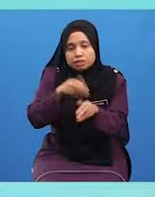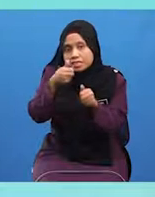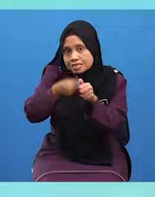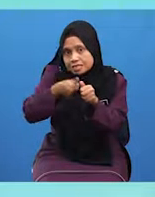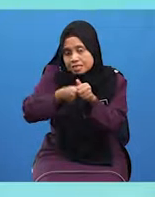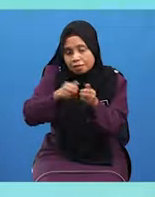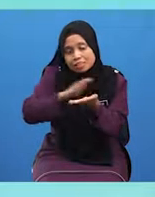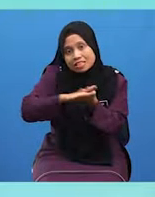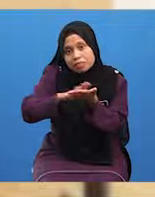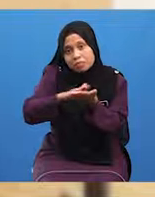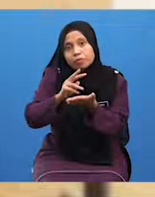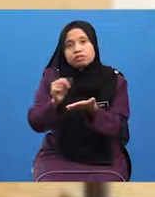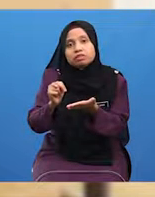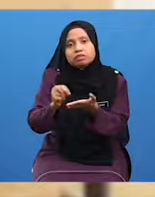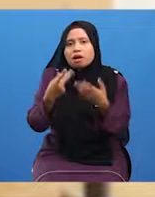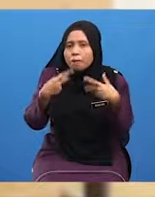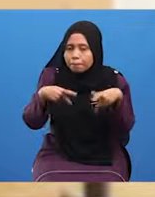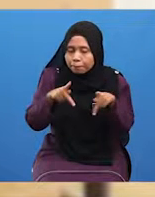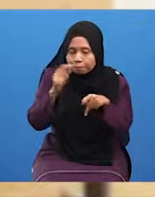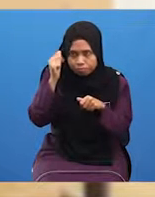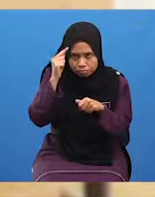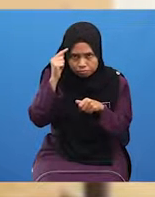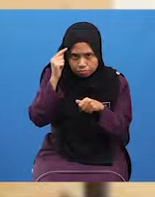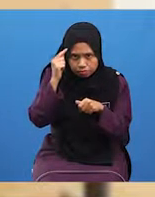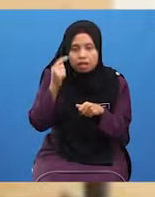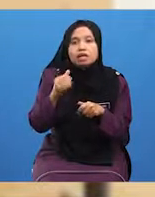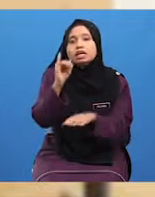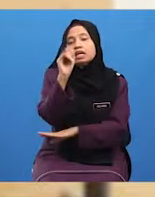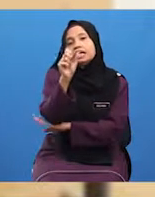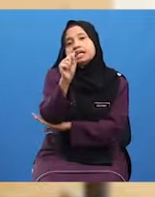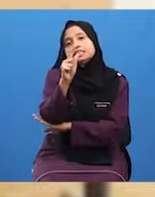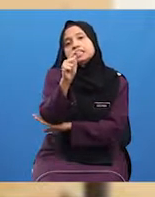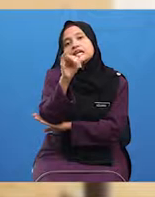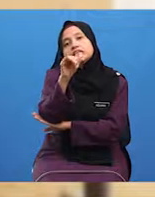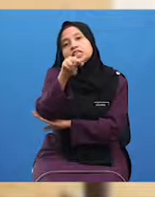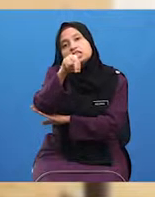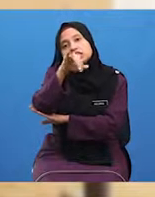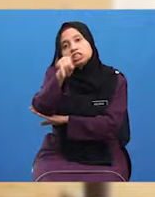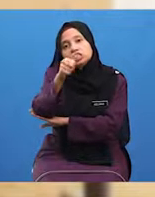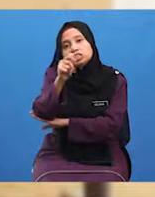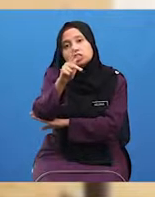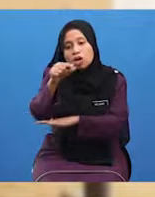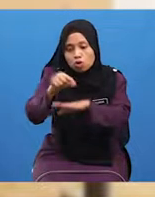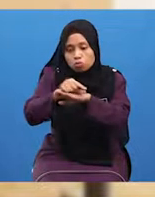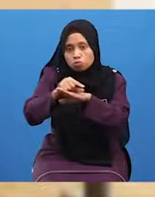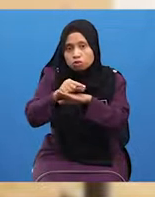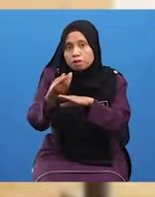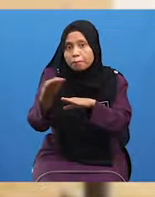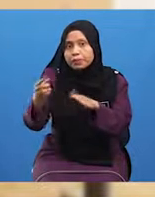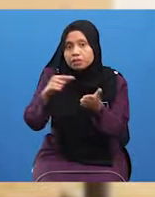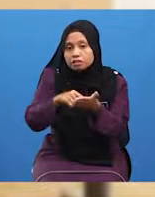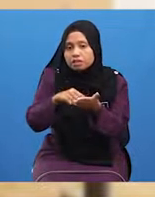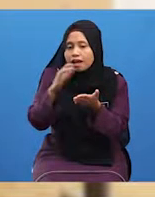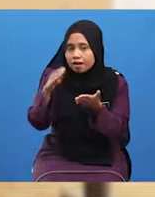setiap sapuan Perlu diingat Istinjak Menggunakan benda kesat Ini ada